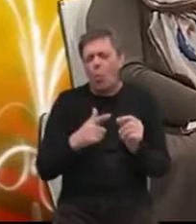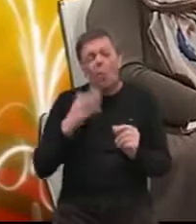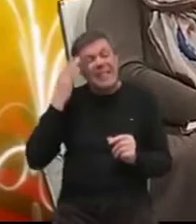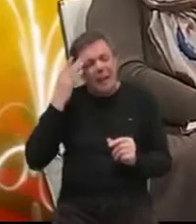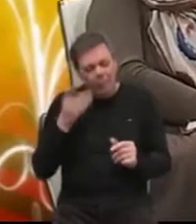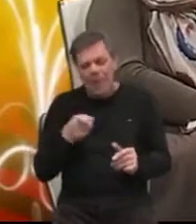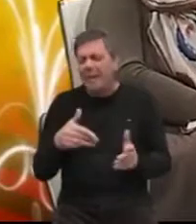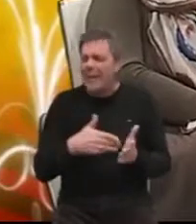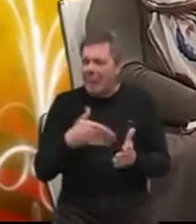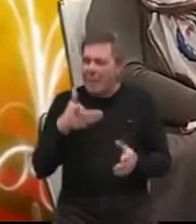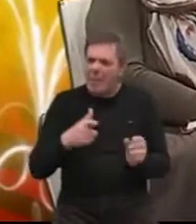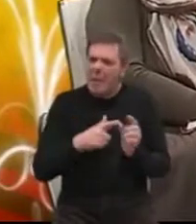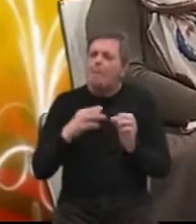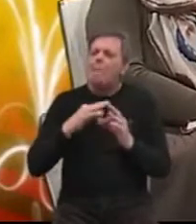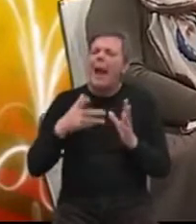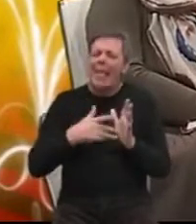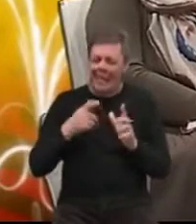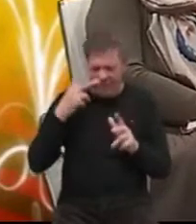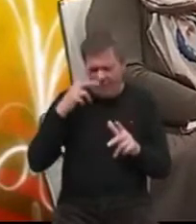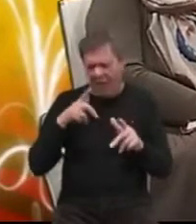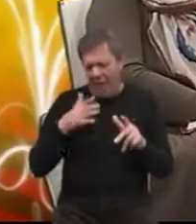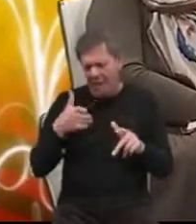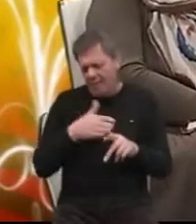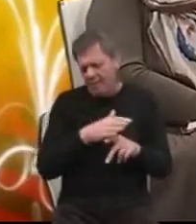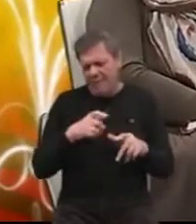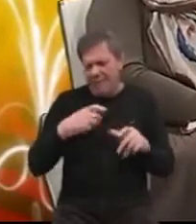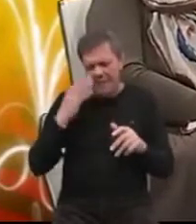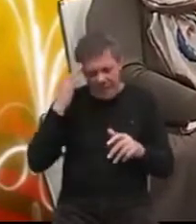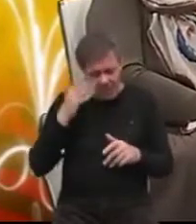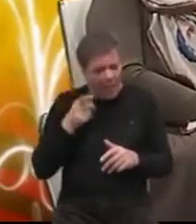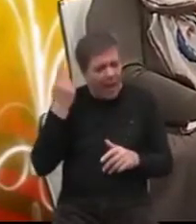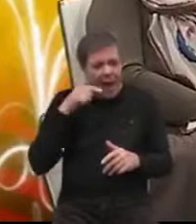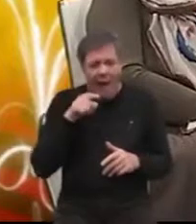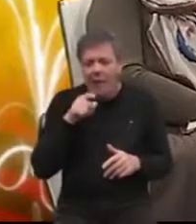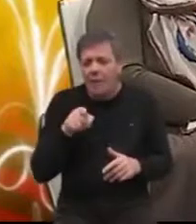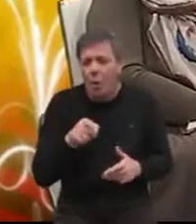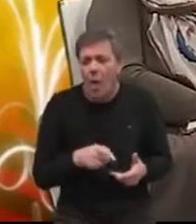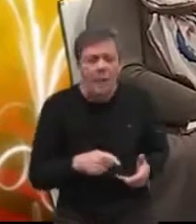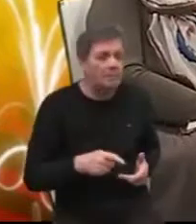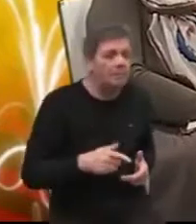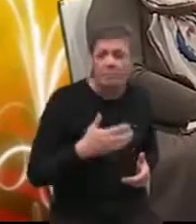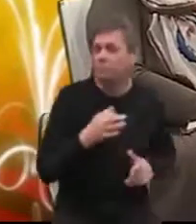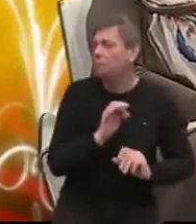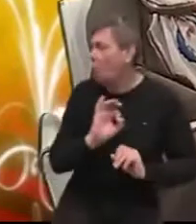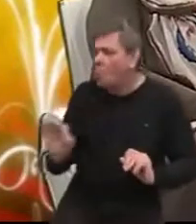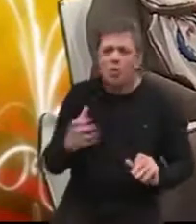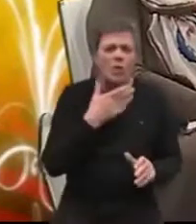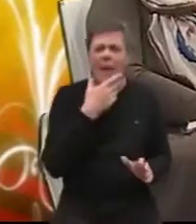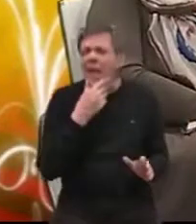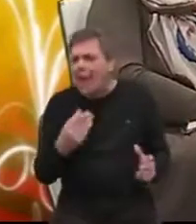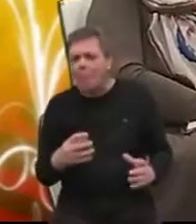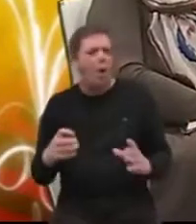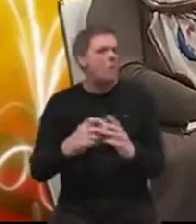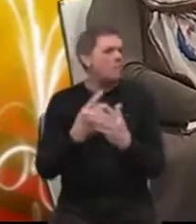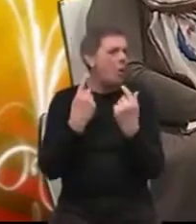skrbi i trebali bi biti u palijativnoj skrbi. Međutim, to je sve odlično i Cepamet i taj tim na čelu